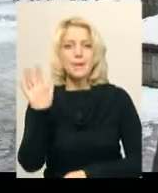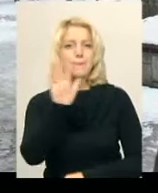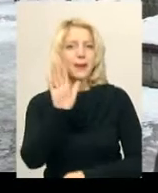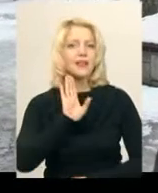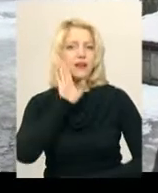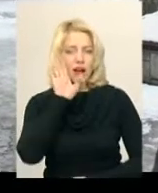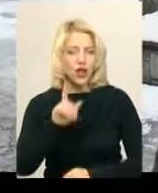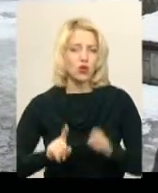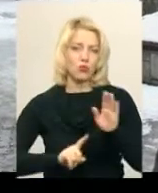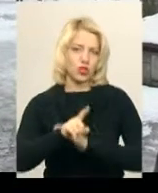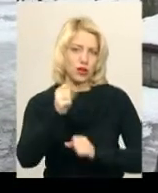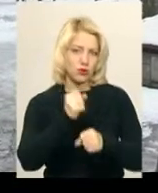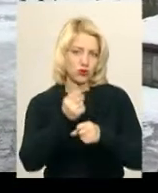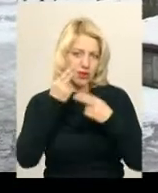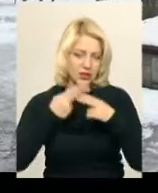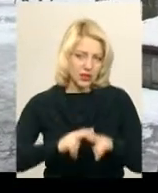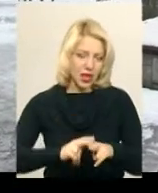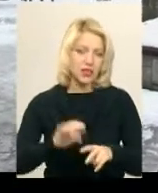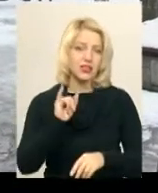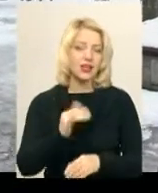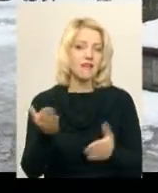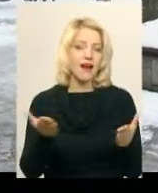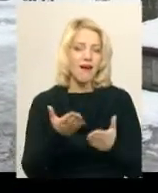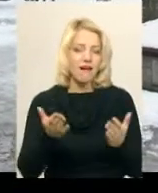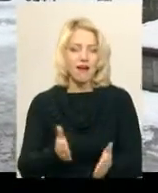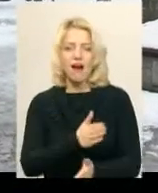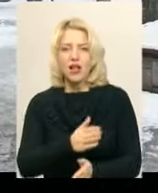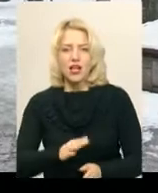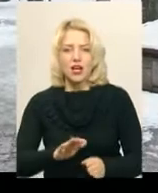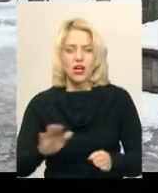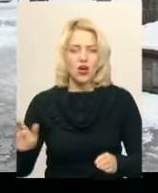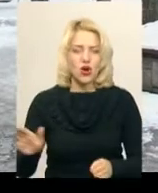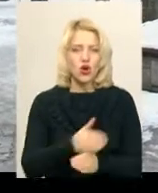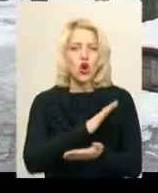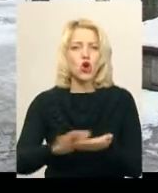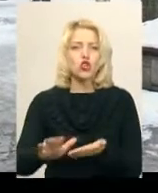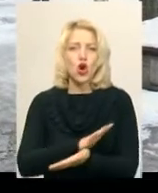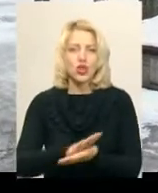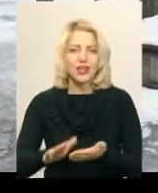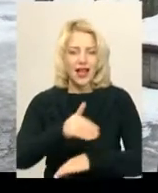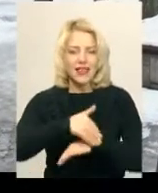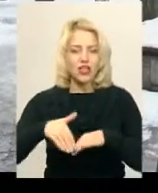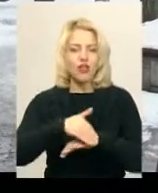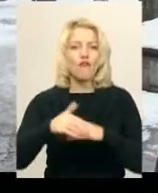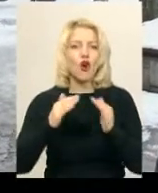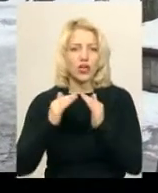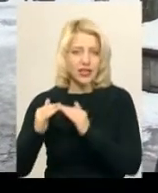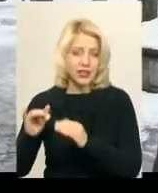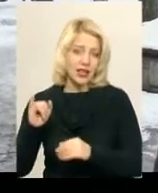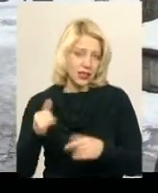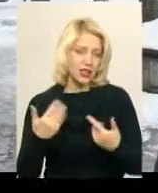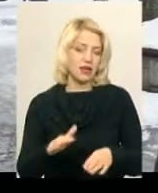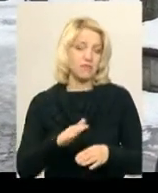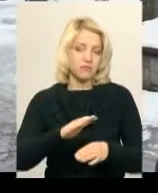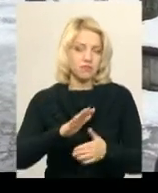в роботу техніка, безпосередньо яка розгортала двори. І постійно до цієї пори працюють